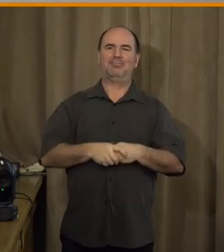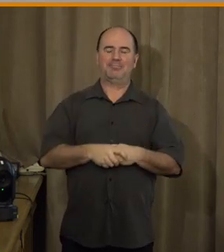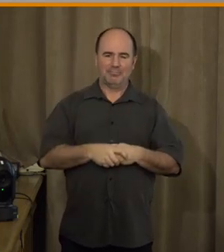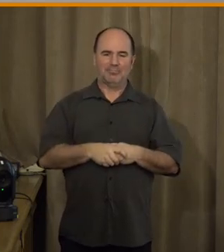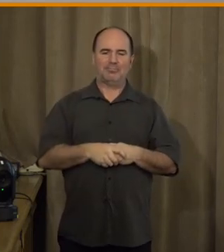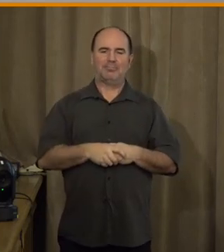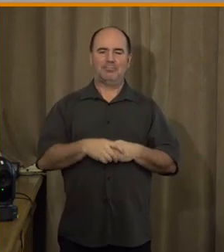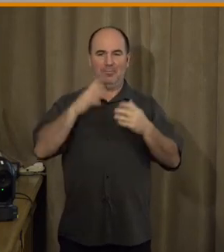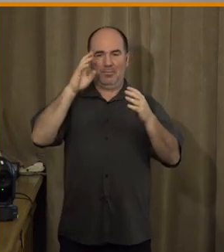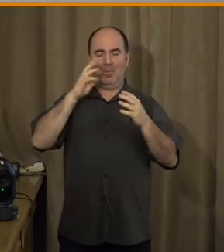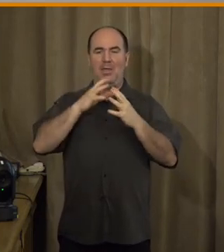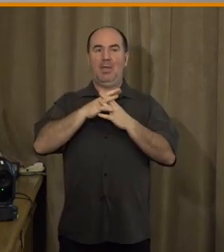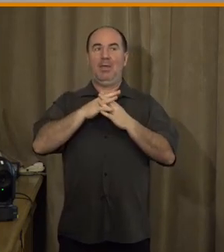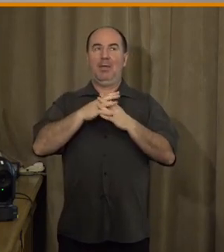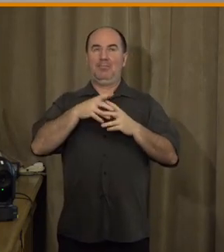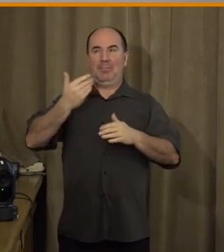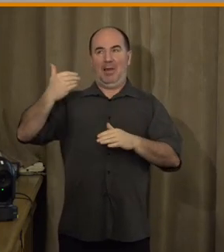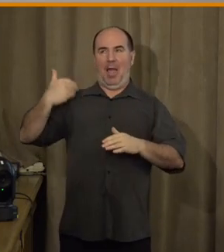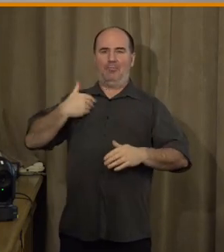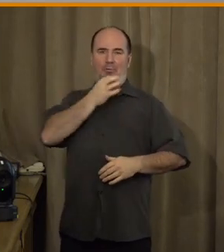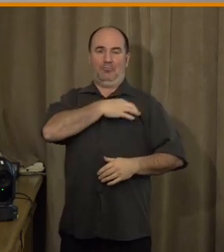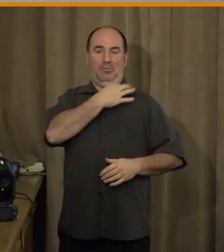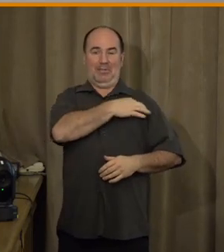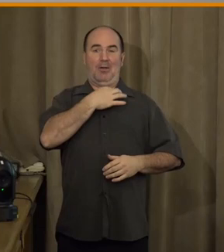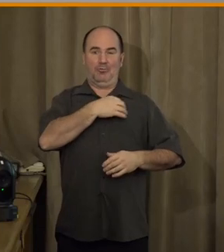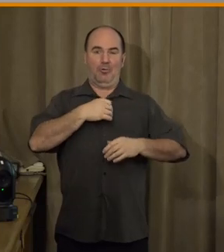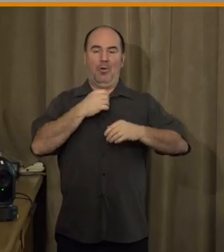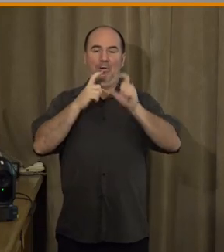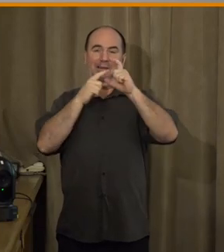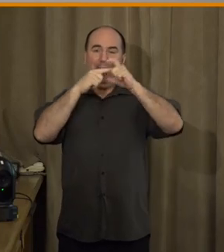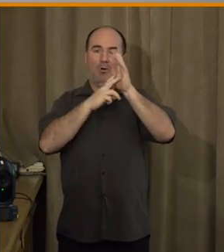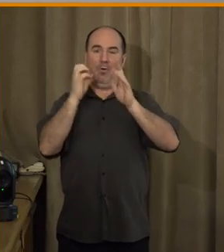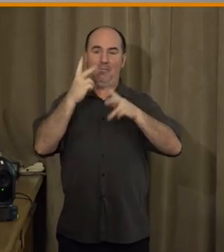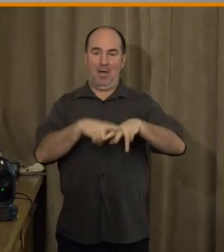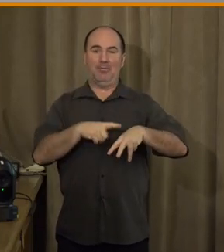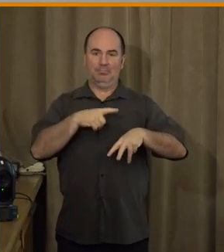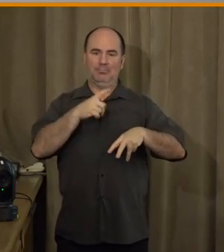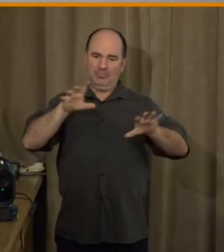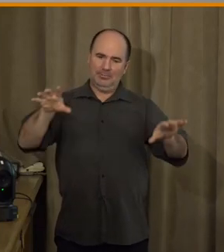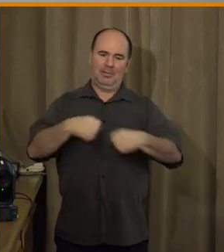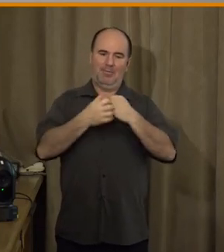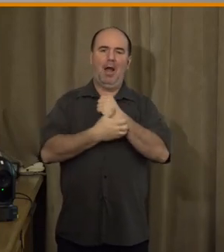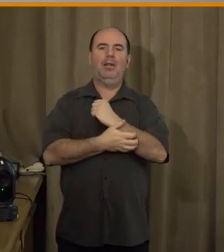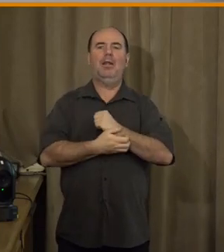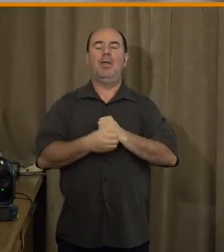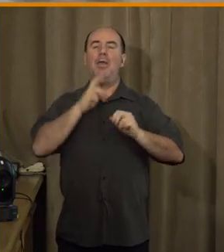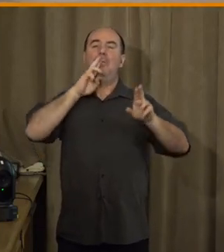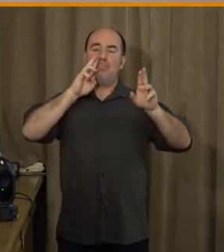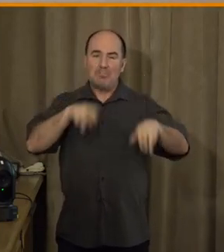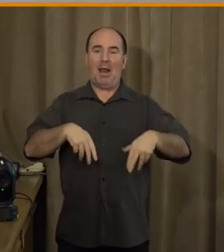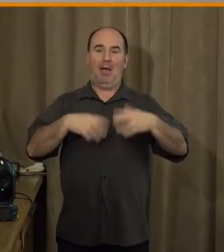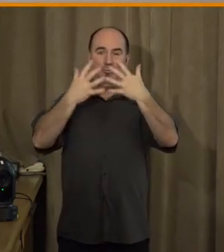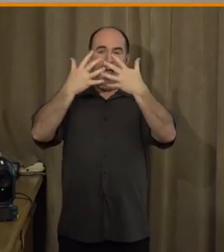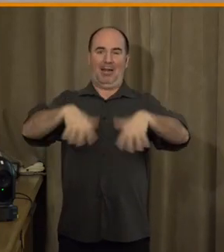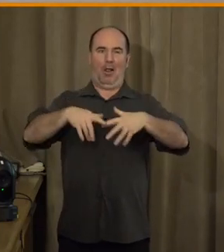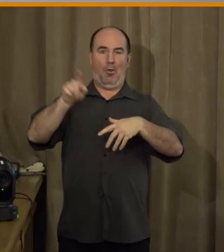ženevském kantonu schválili do jejich ústavy právo na analog, to znamená právo nevyužívat nějak digitální